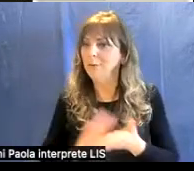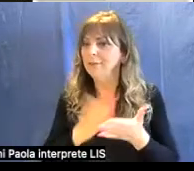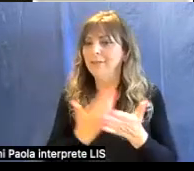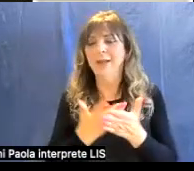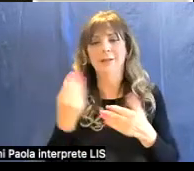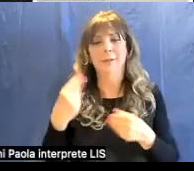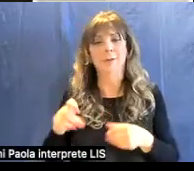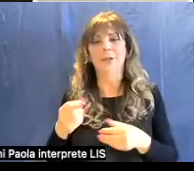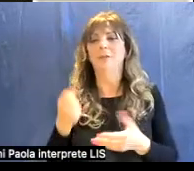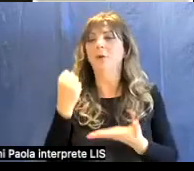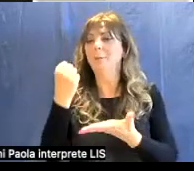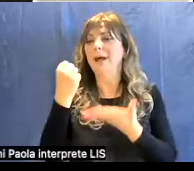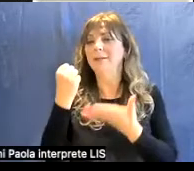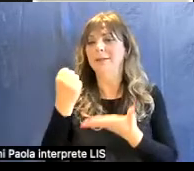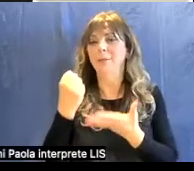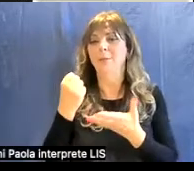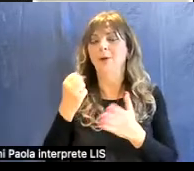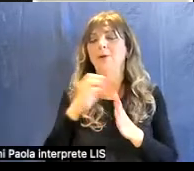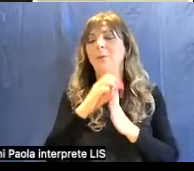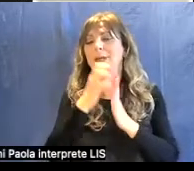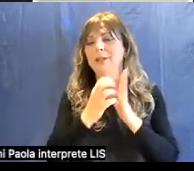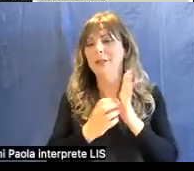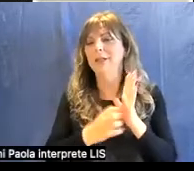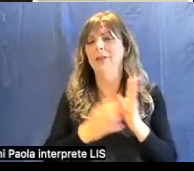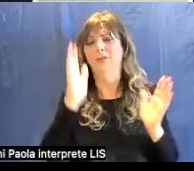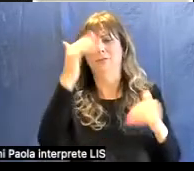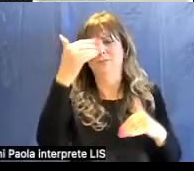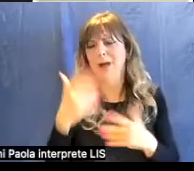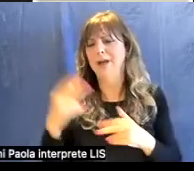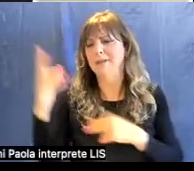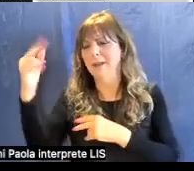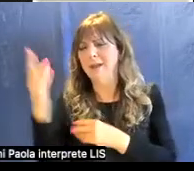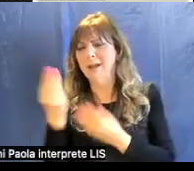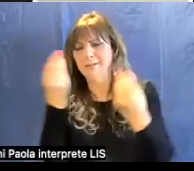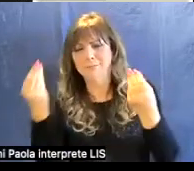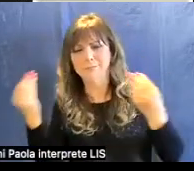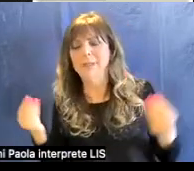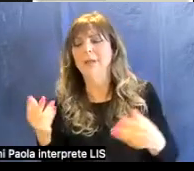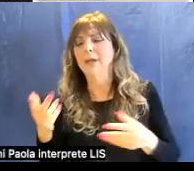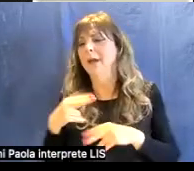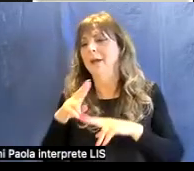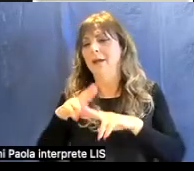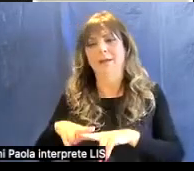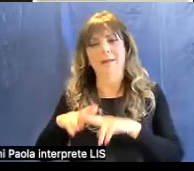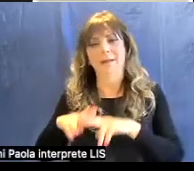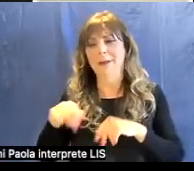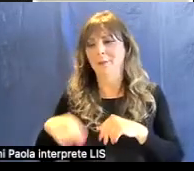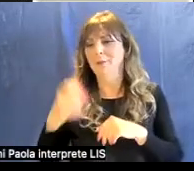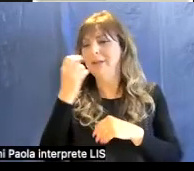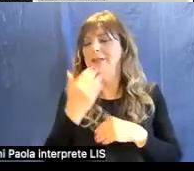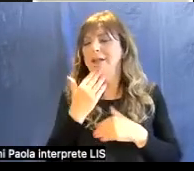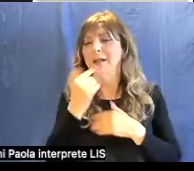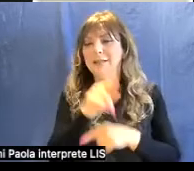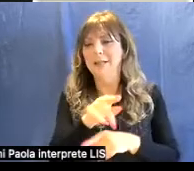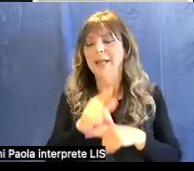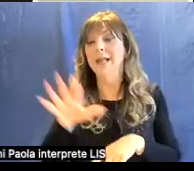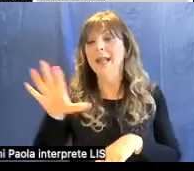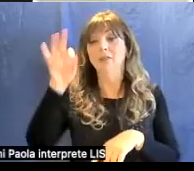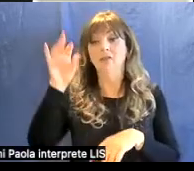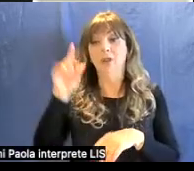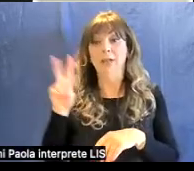disperdersi tra mille collezioni, ma di rimanere qui a Firenze. E lei scelse proprio Villa La Quiete come